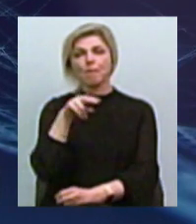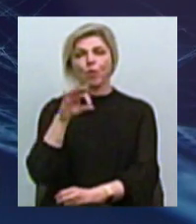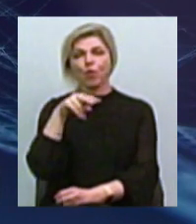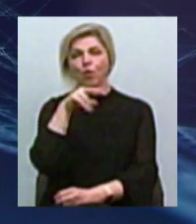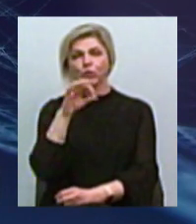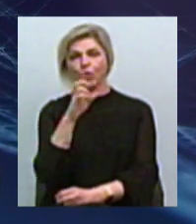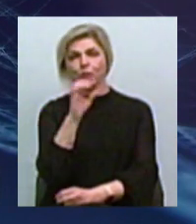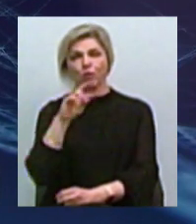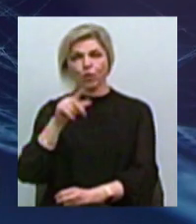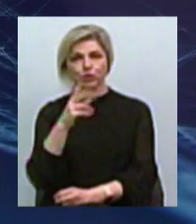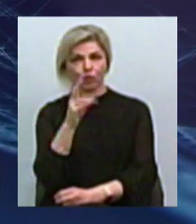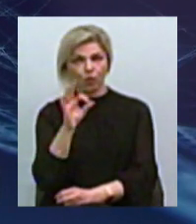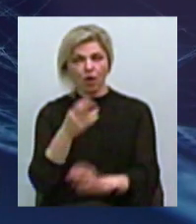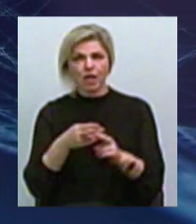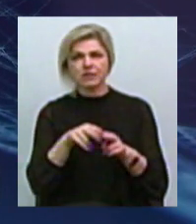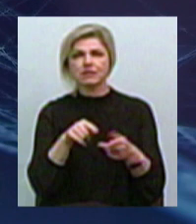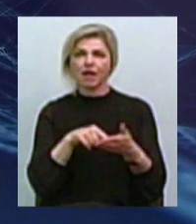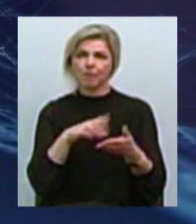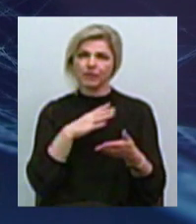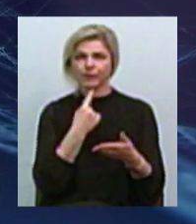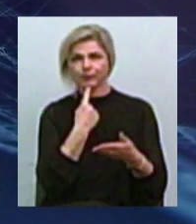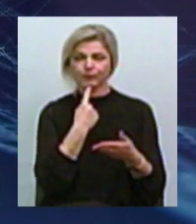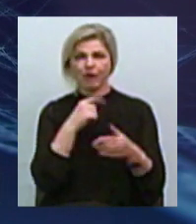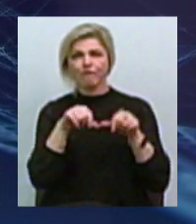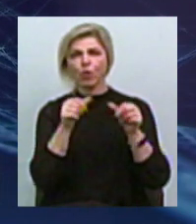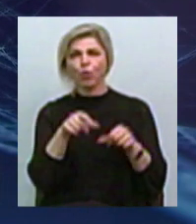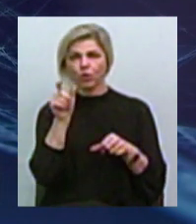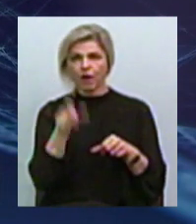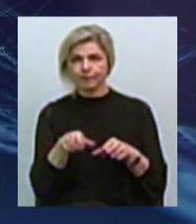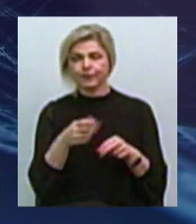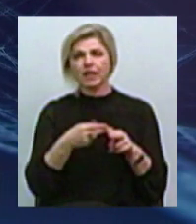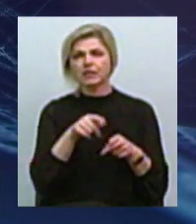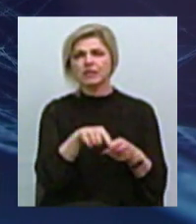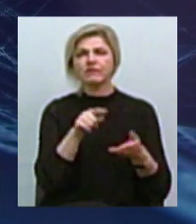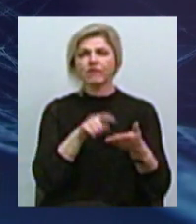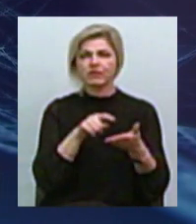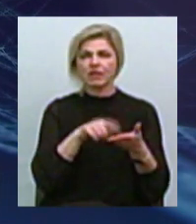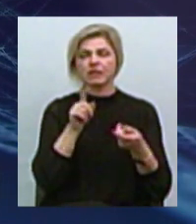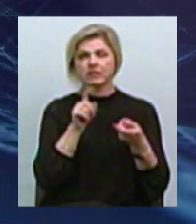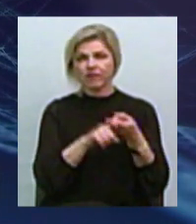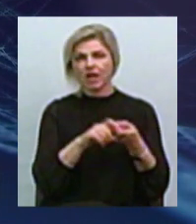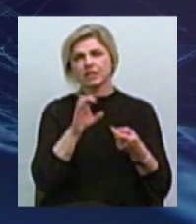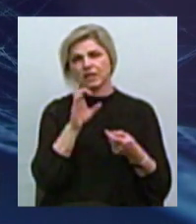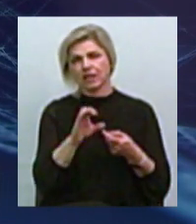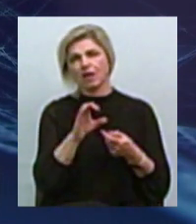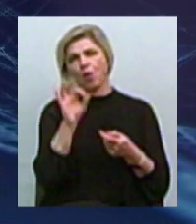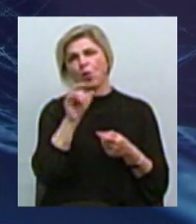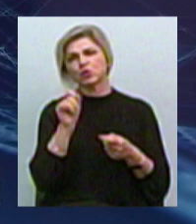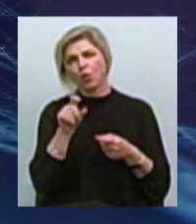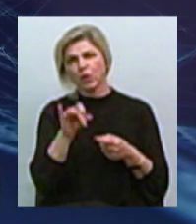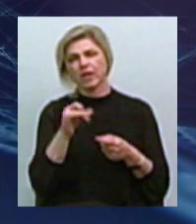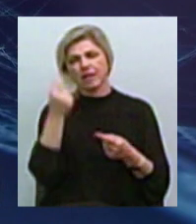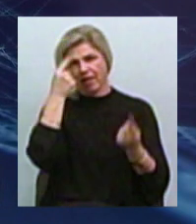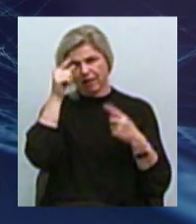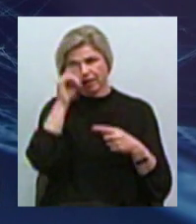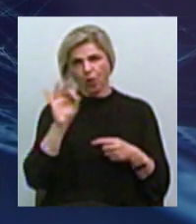скажімо так, неоднозначна історична фігура Між тим, з ним пов'язані певні легенди про золота Полуботка, яке